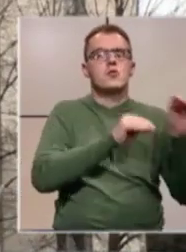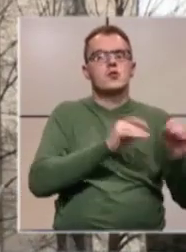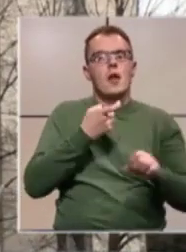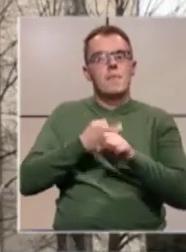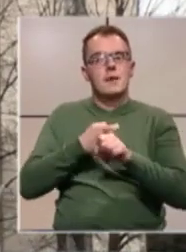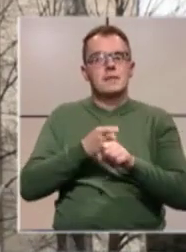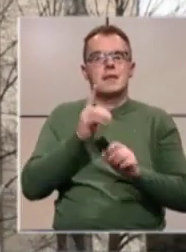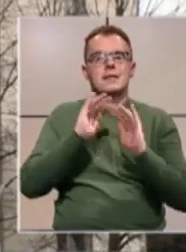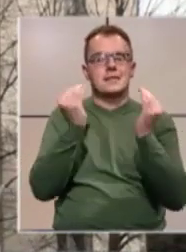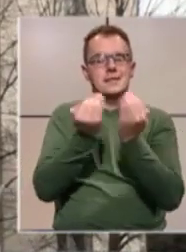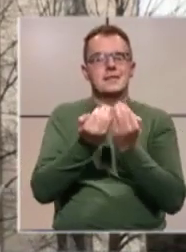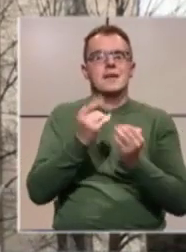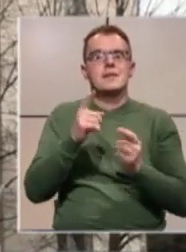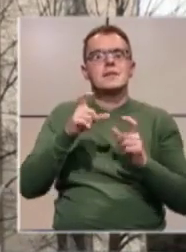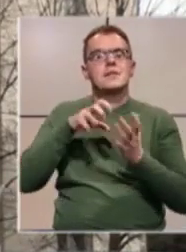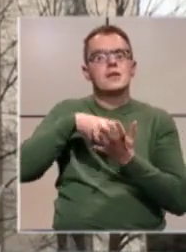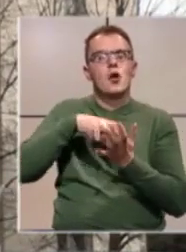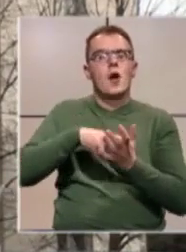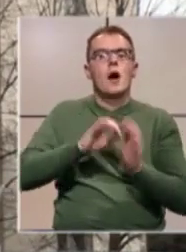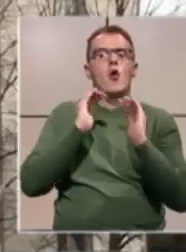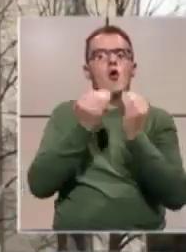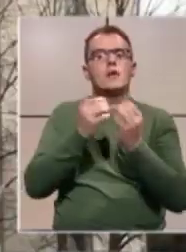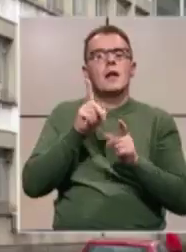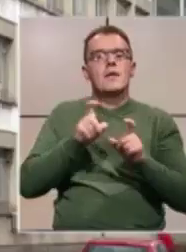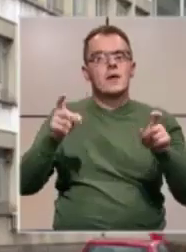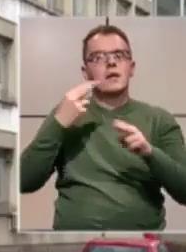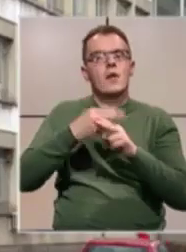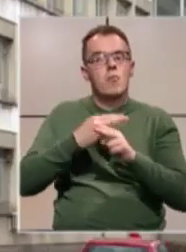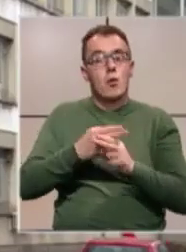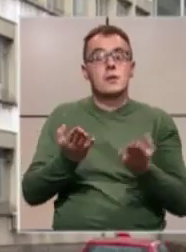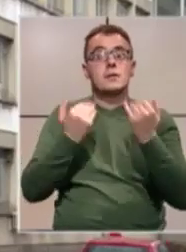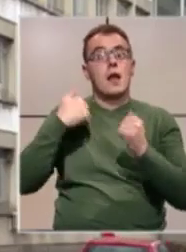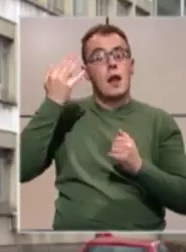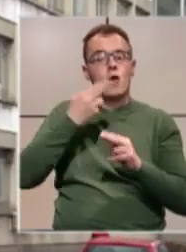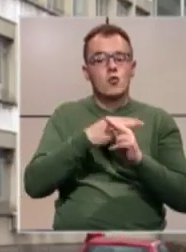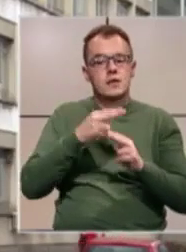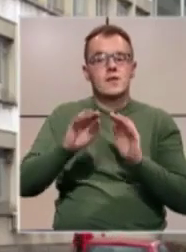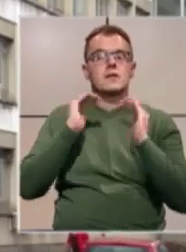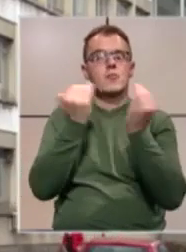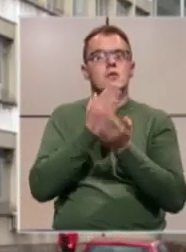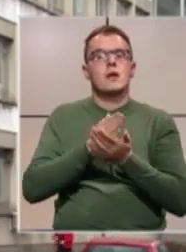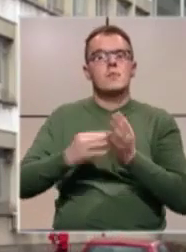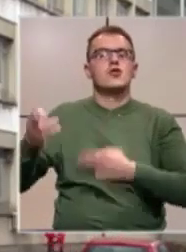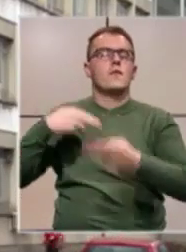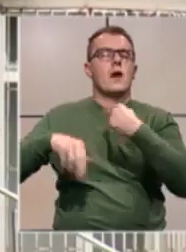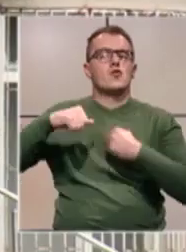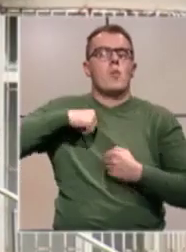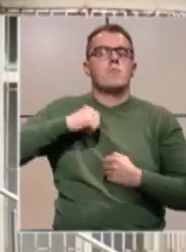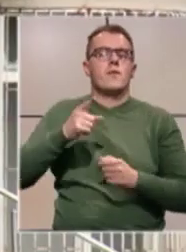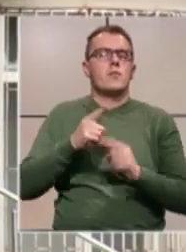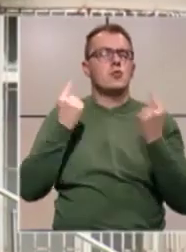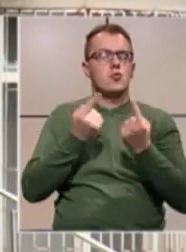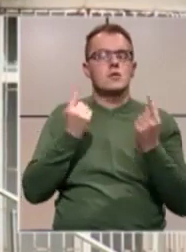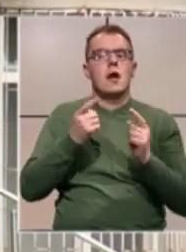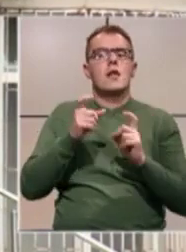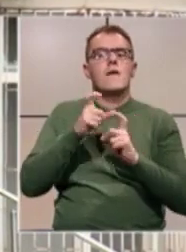pacijenata iz Depadansa u zgradi stacionara na odjel za infektivne bolesti. Nakon dezinfekcije prostora biće vraćen u prvobitnu namjenu odjelu